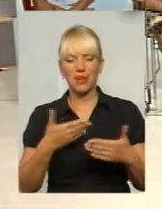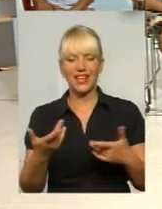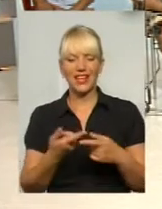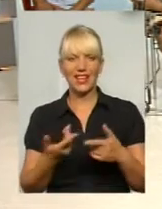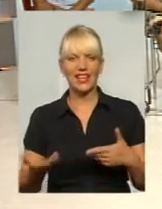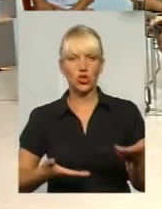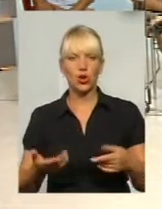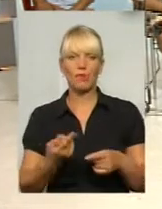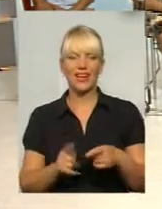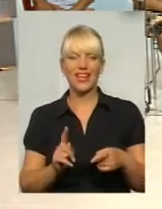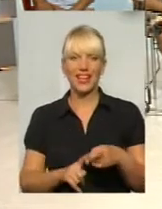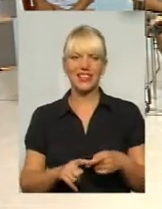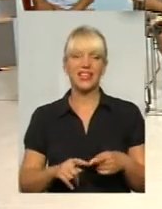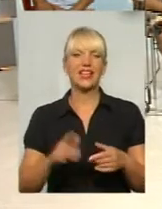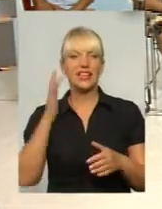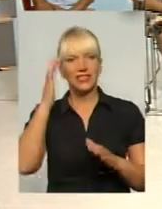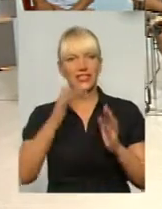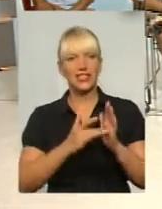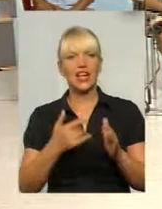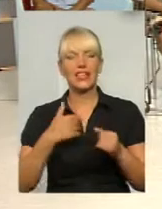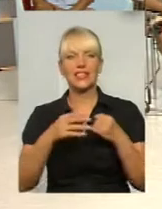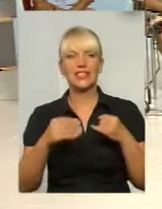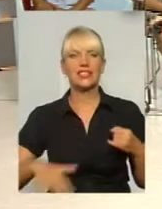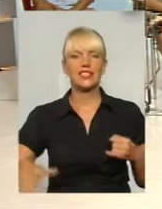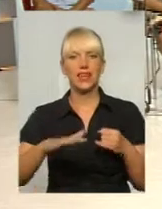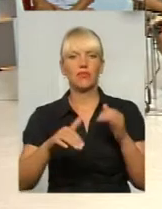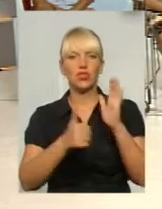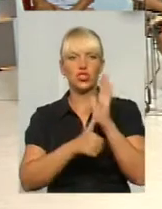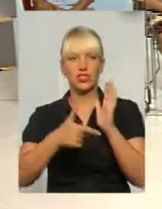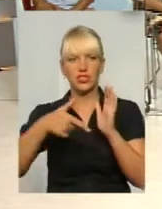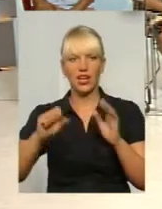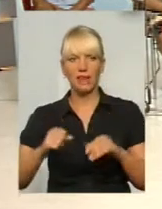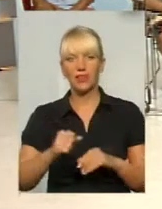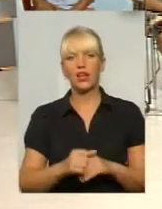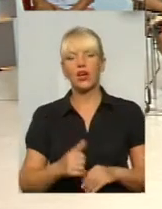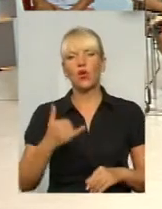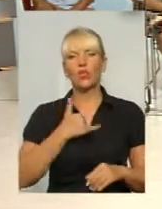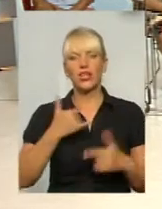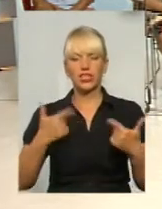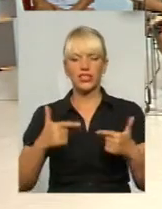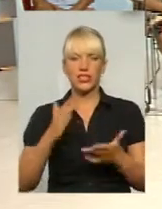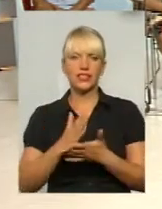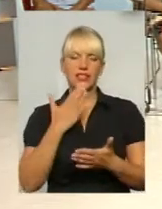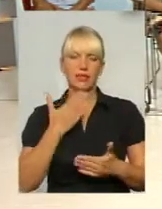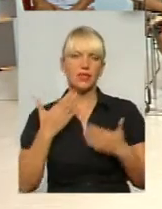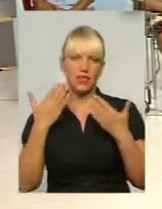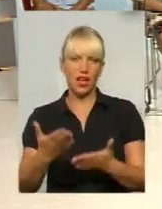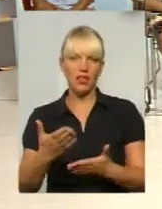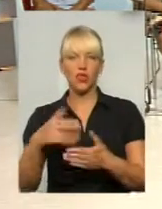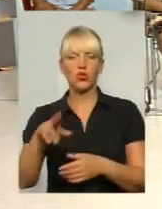совєт ви ділили в будь-якій віталі. Дякую, пані Тетяна. В нас є питання від наших